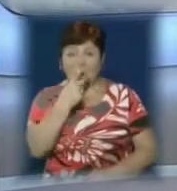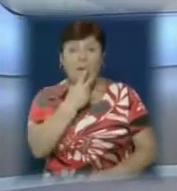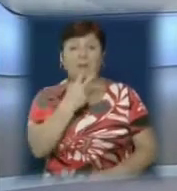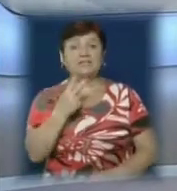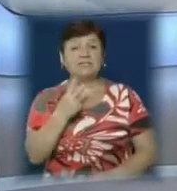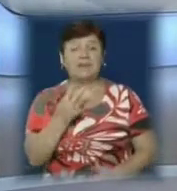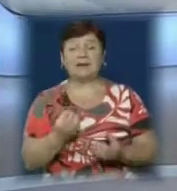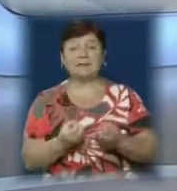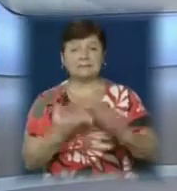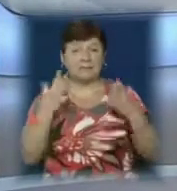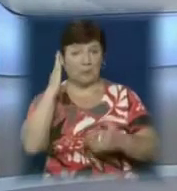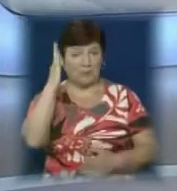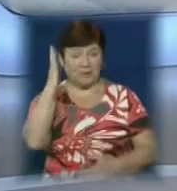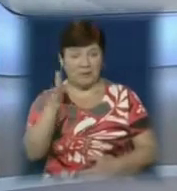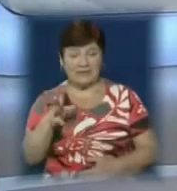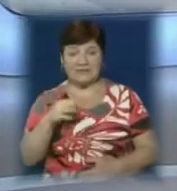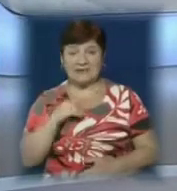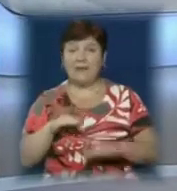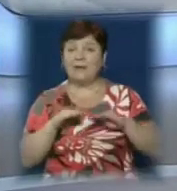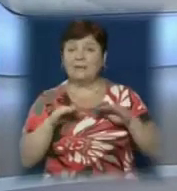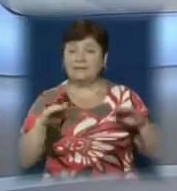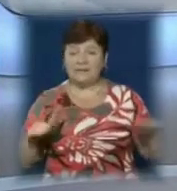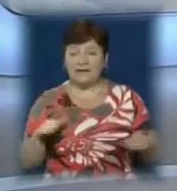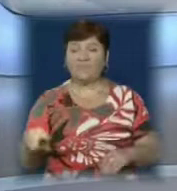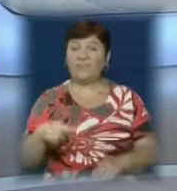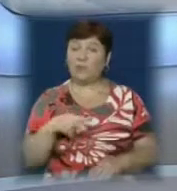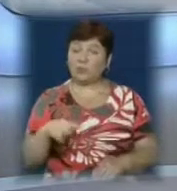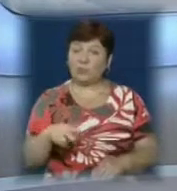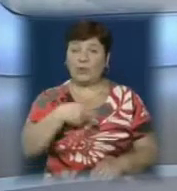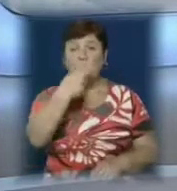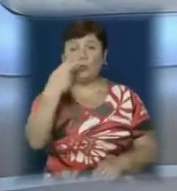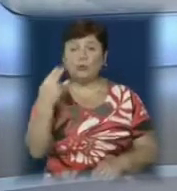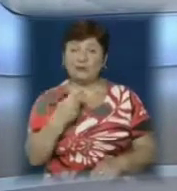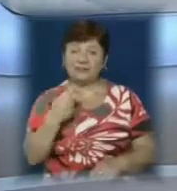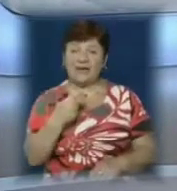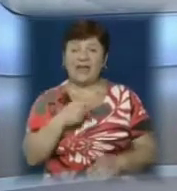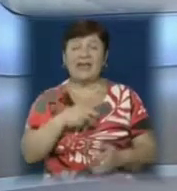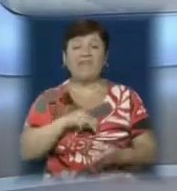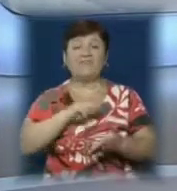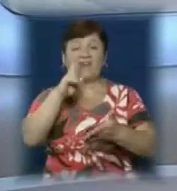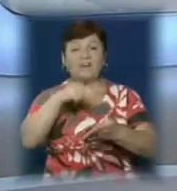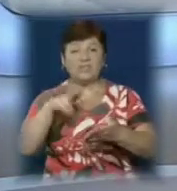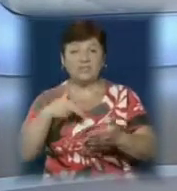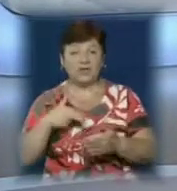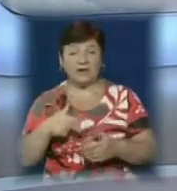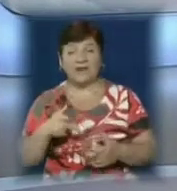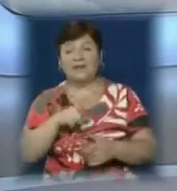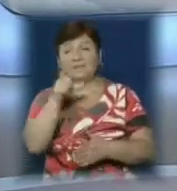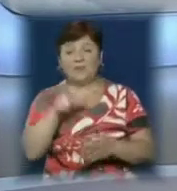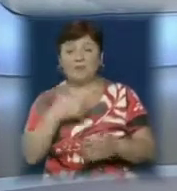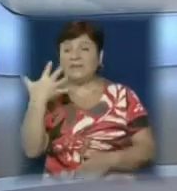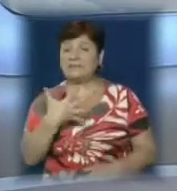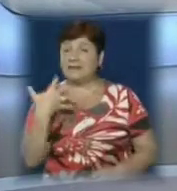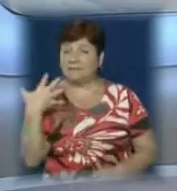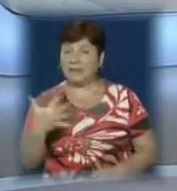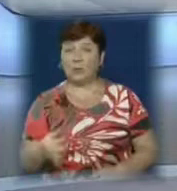світлого майбутнього для своєї країни діти зобразили у літературних, художніх та графічних творах. 55 робіт були